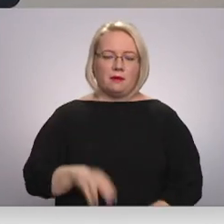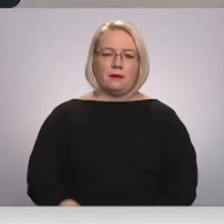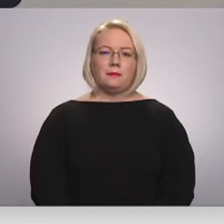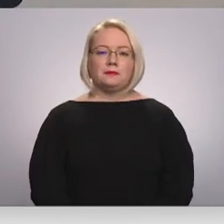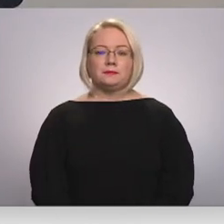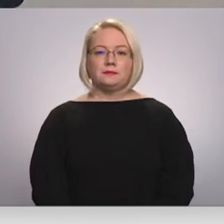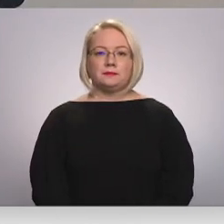Kovaļevskis, Latvijas televīzija.